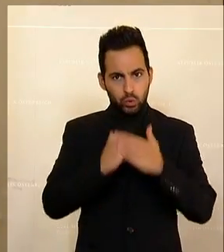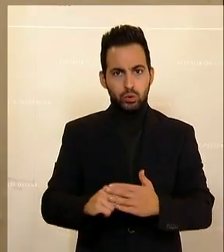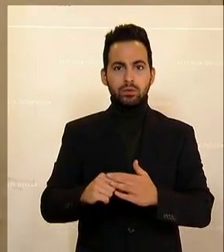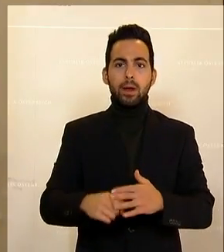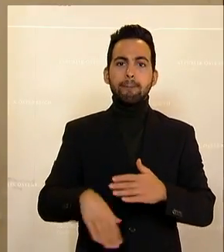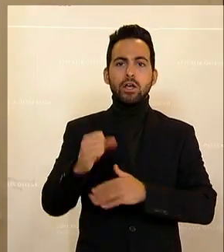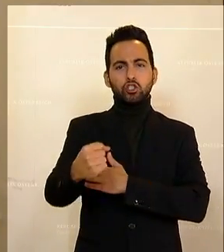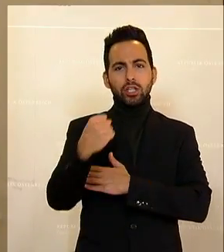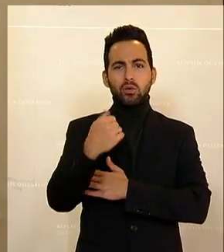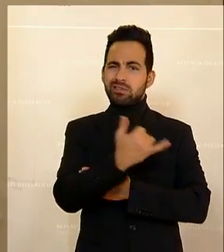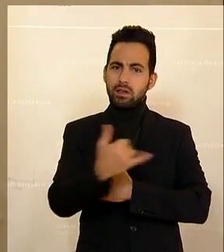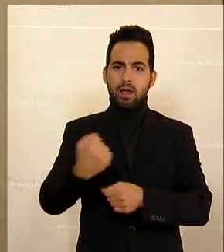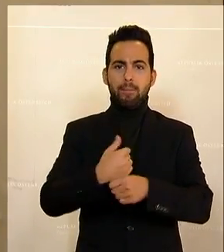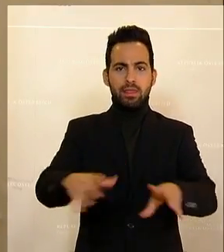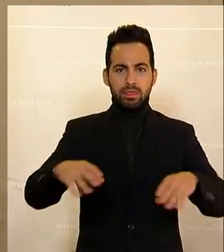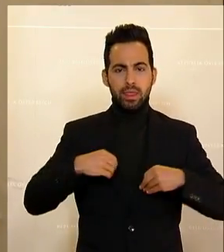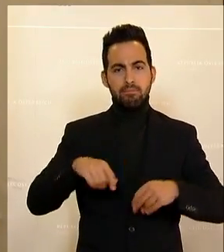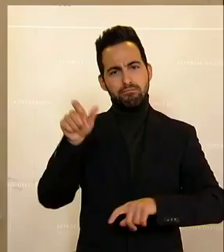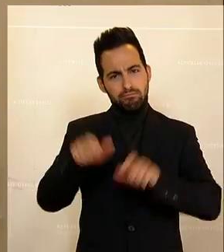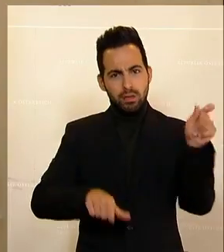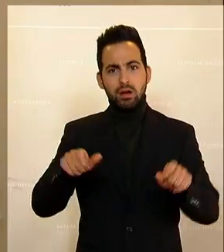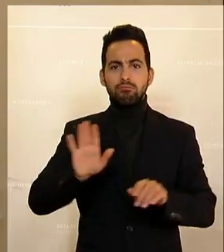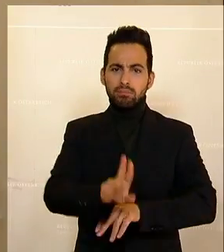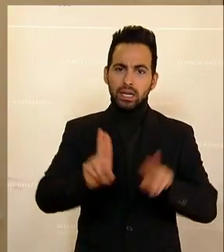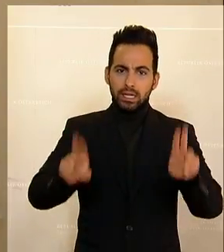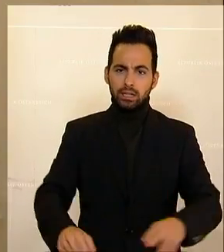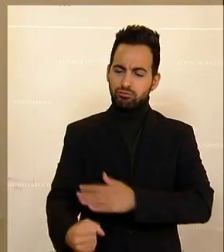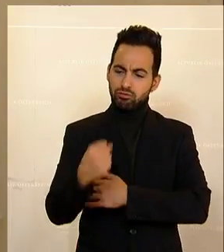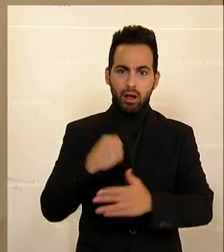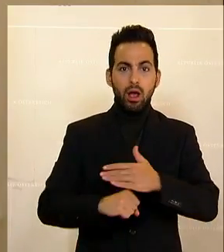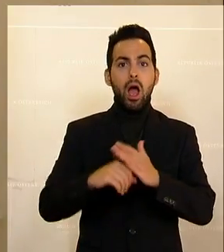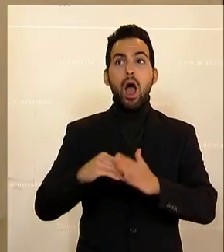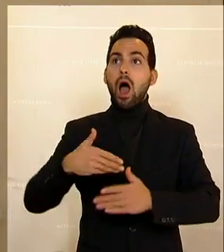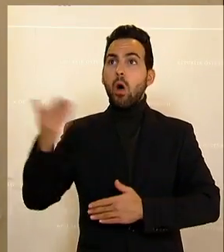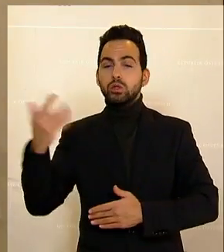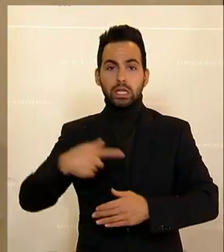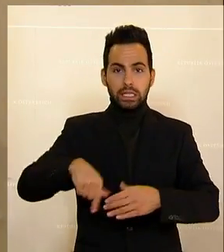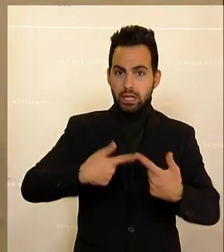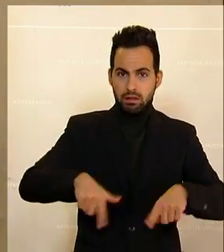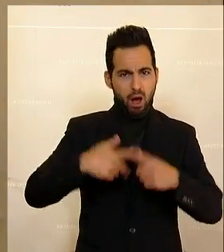für die Stärkung von jedem Arbeitnehmer, und Arbeitnehmerinnen haben mir recht, egal, ob sie aus dem Inland oder Ausland kommen.